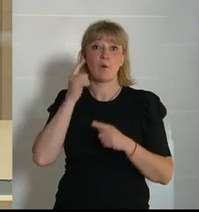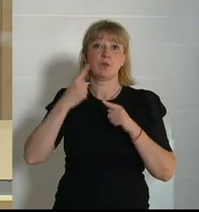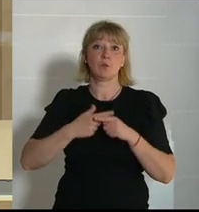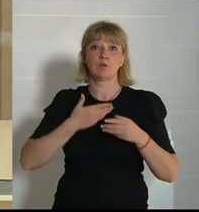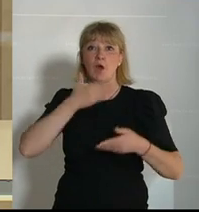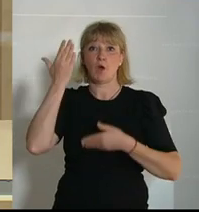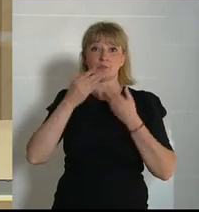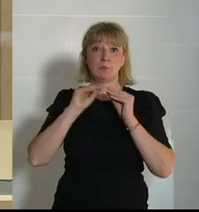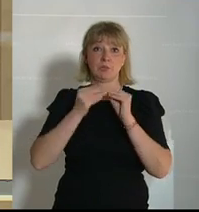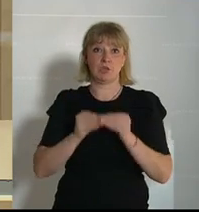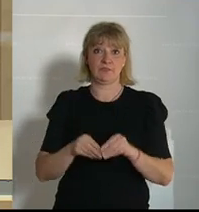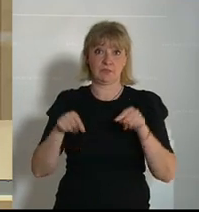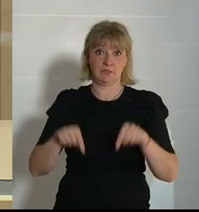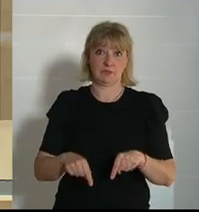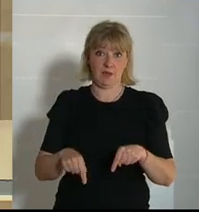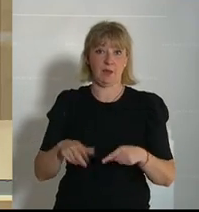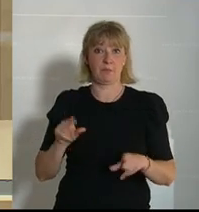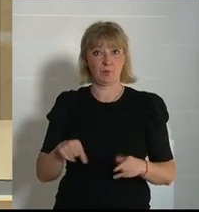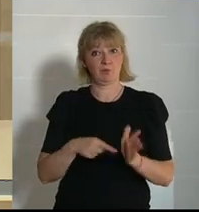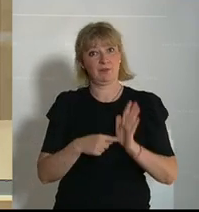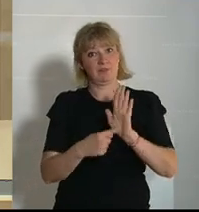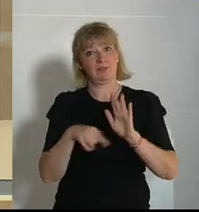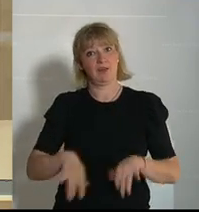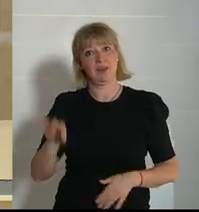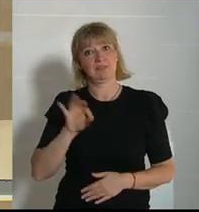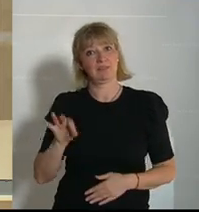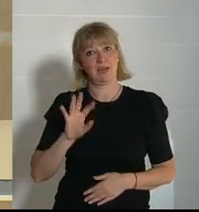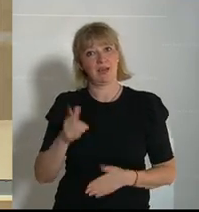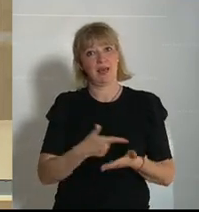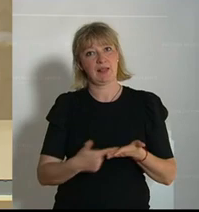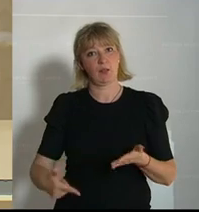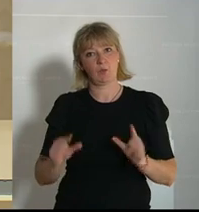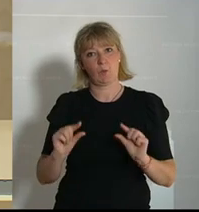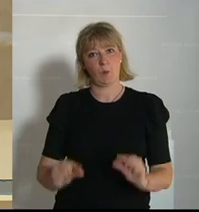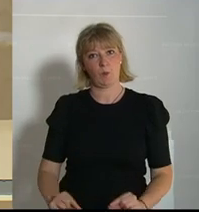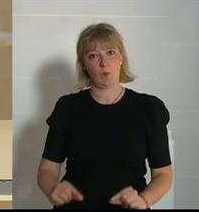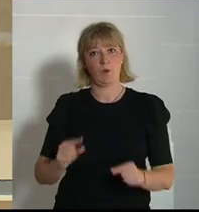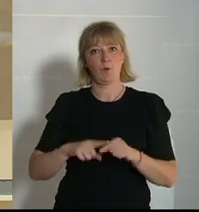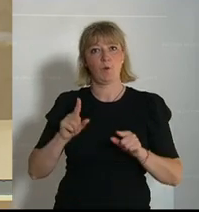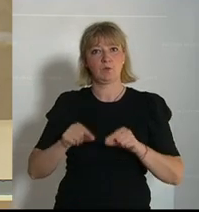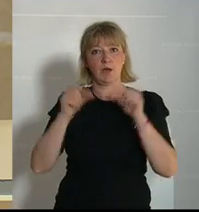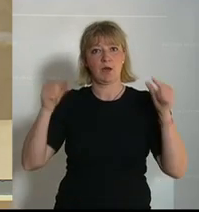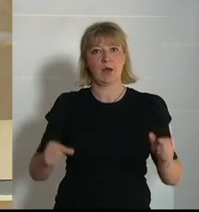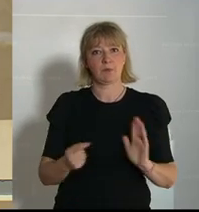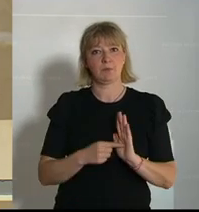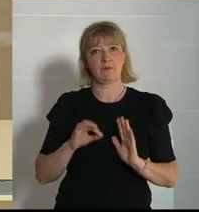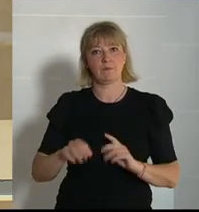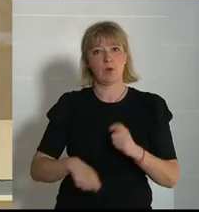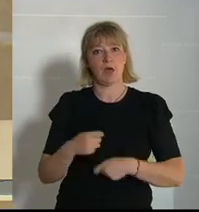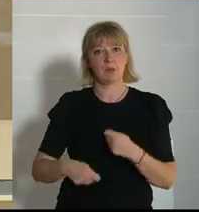Beschäftigten gibt es bei uns. Das ist ein Indikator, dass die Entlohnung sehr niedrig ist und die Rahmenbedingungen für die